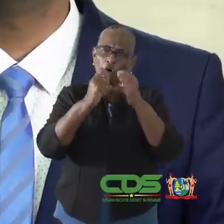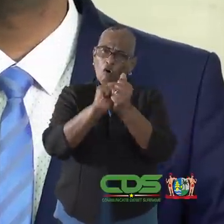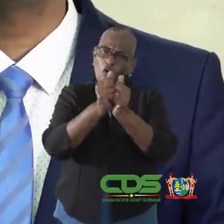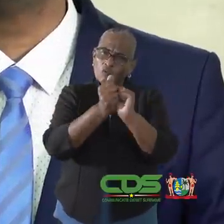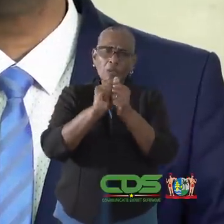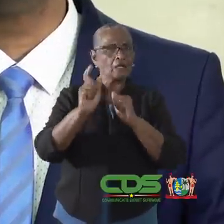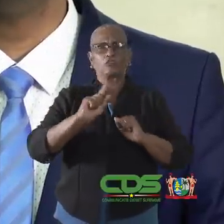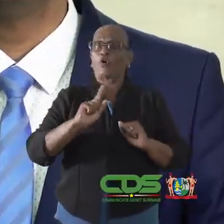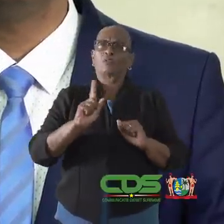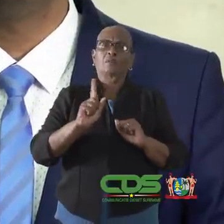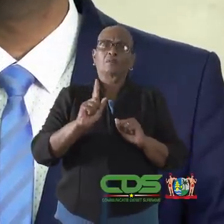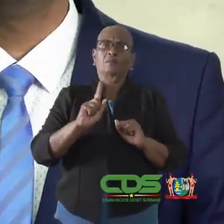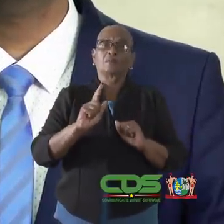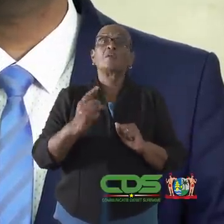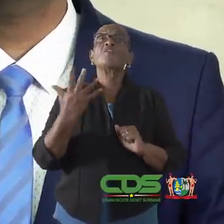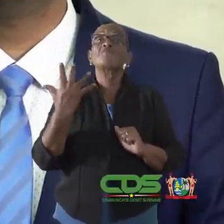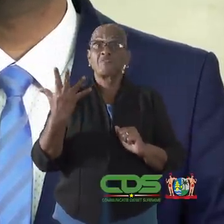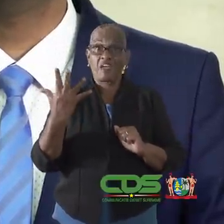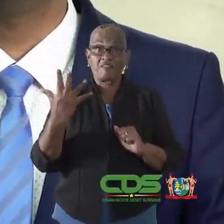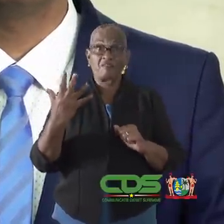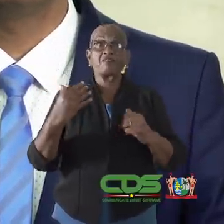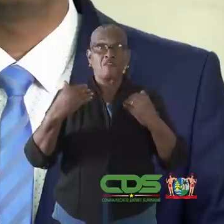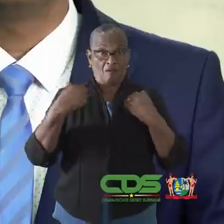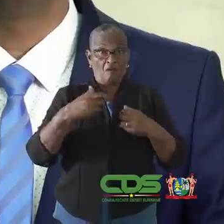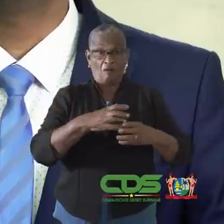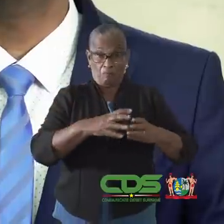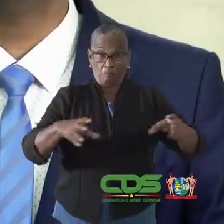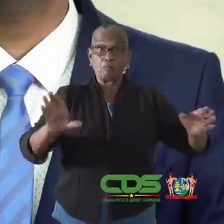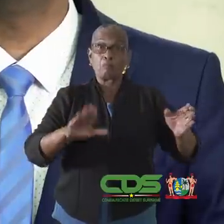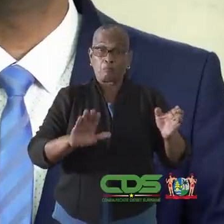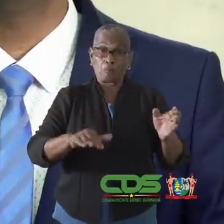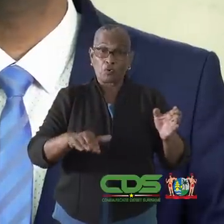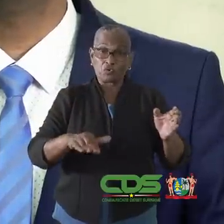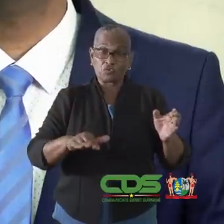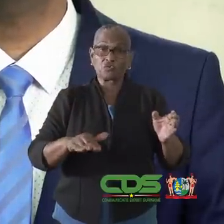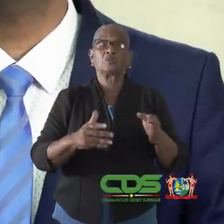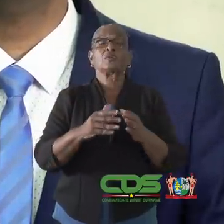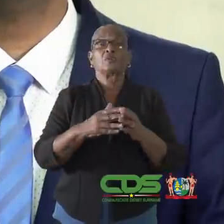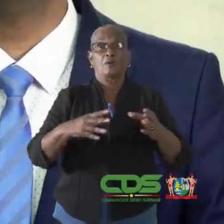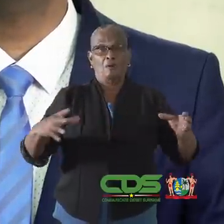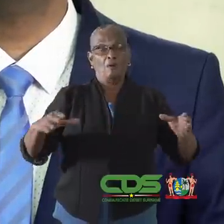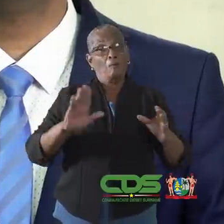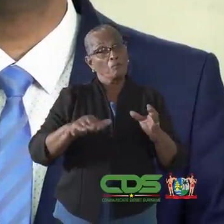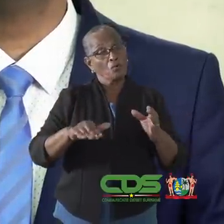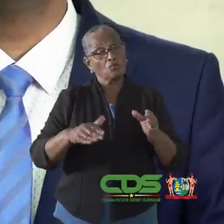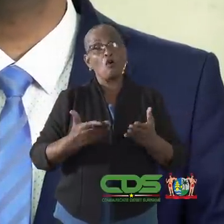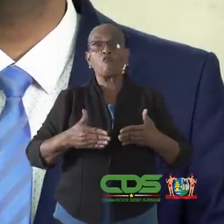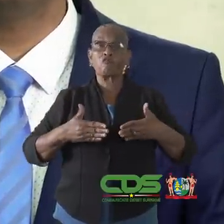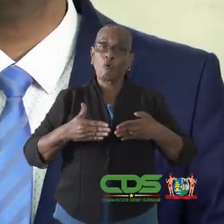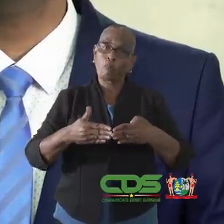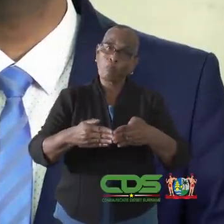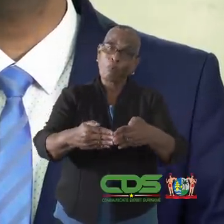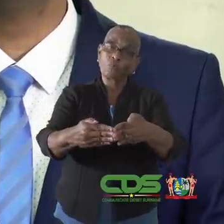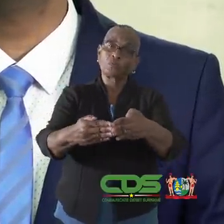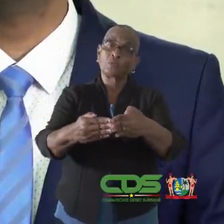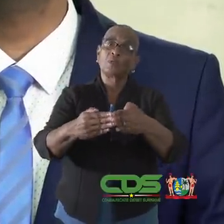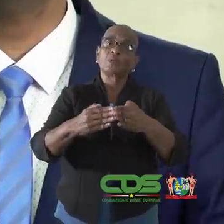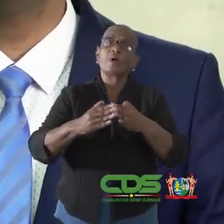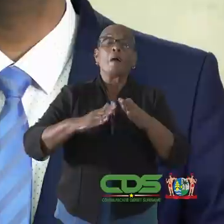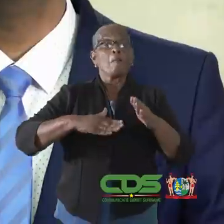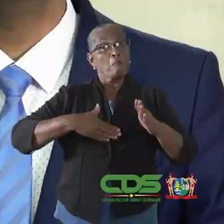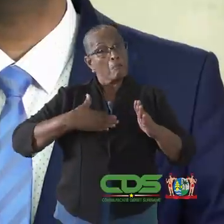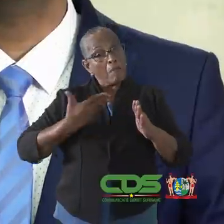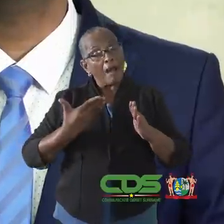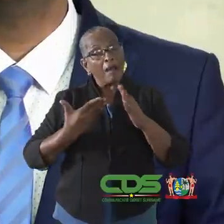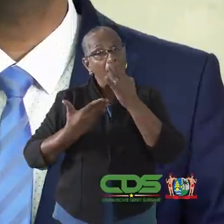toegestaan. Maatregel 5. Personenvervoer door middel van het openbaar transport over de weg of over het